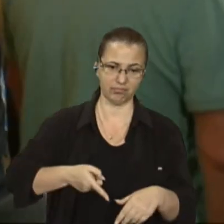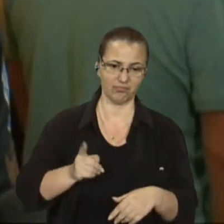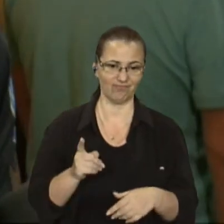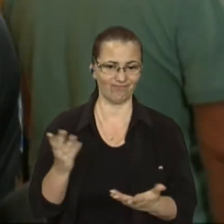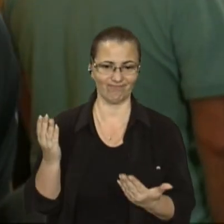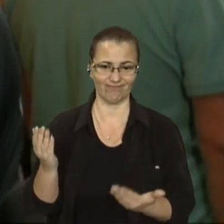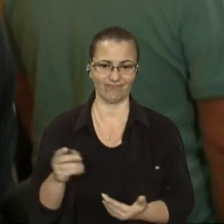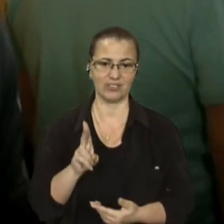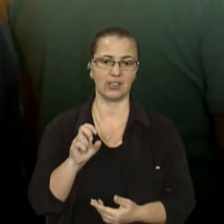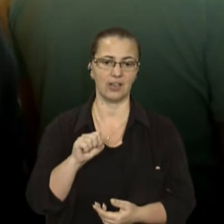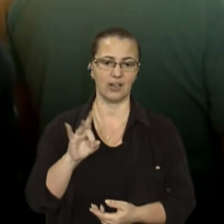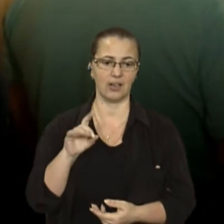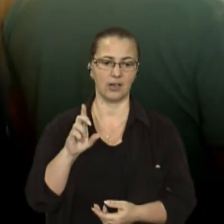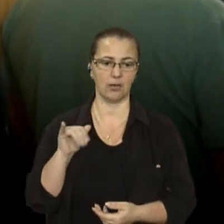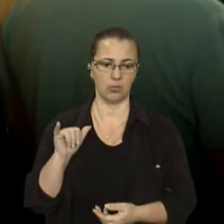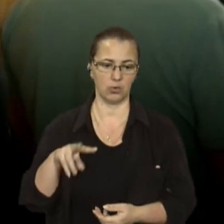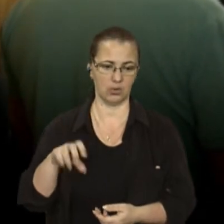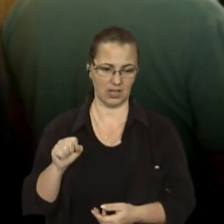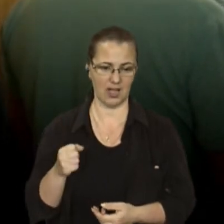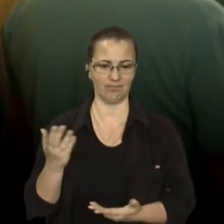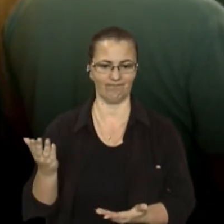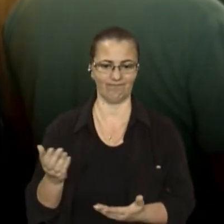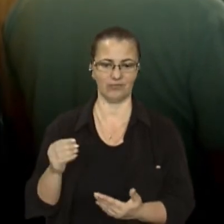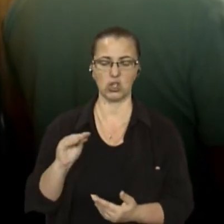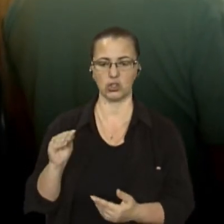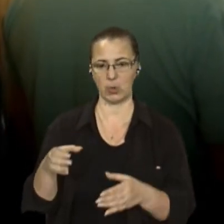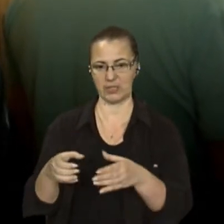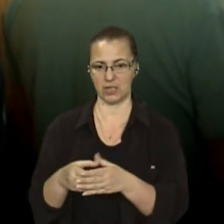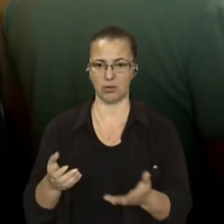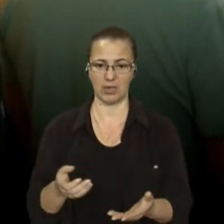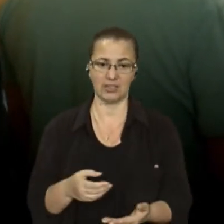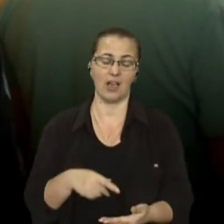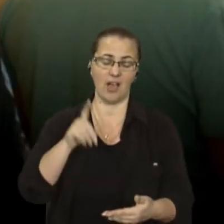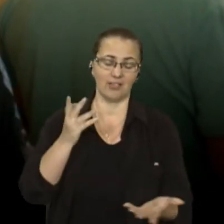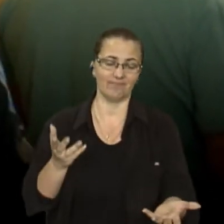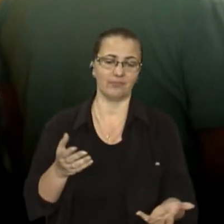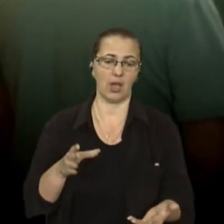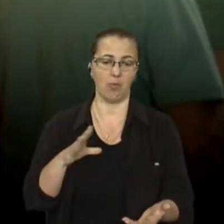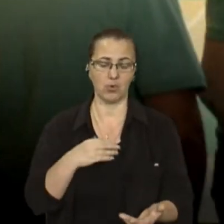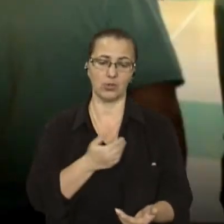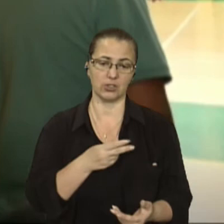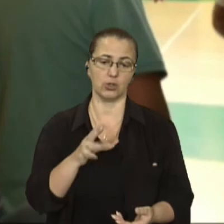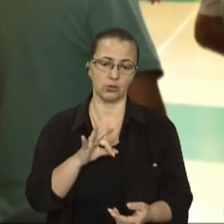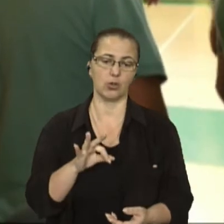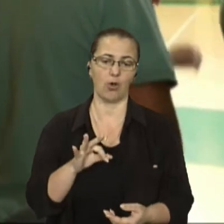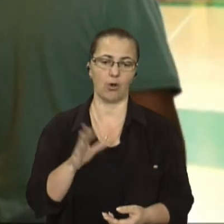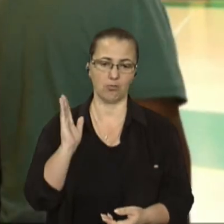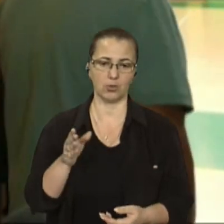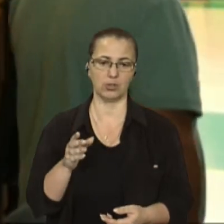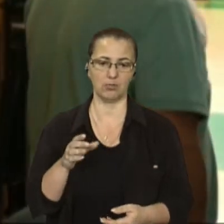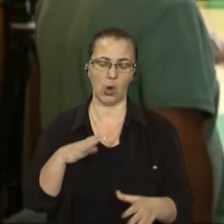Мотивація була, бажання було, реалізація підвела. Нічого будемо тренуватися надалі,